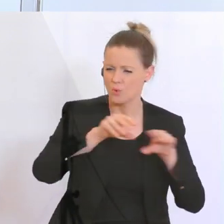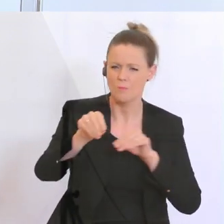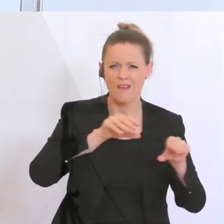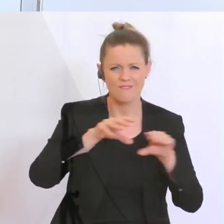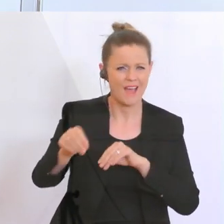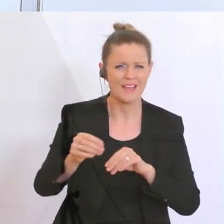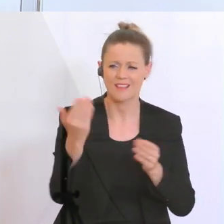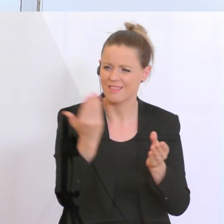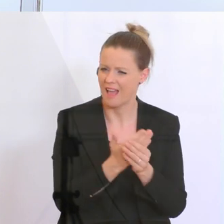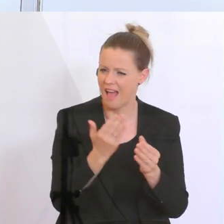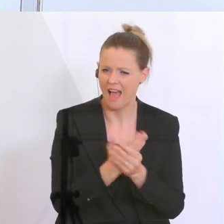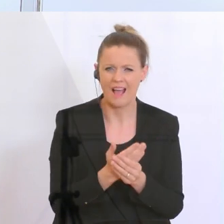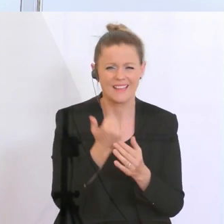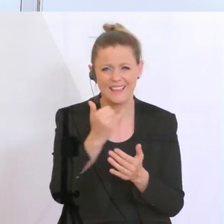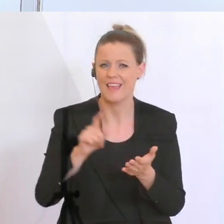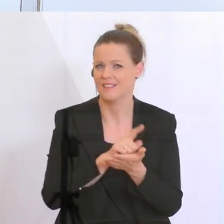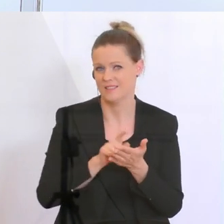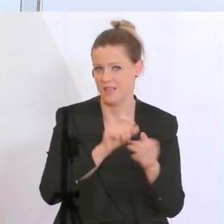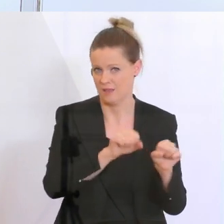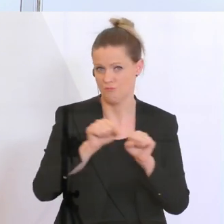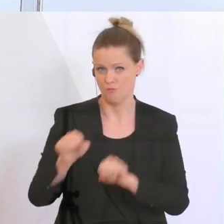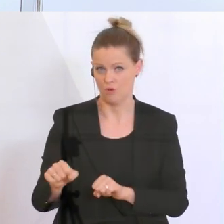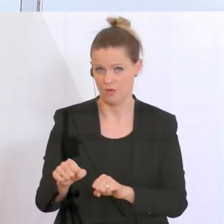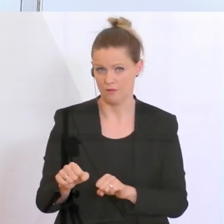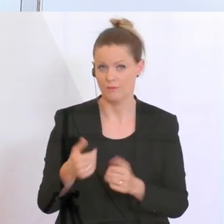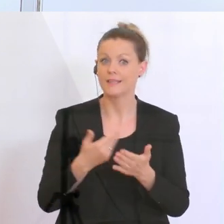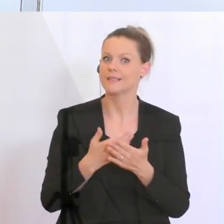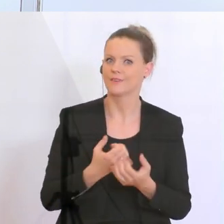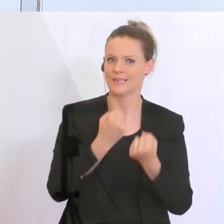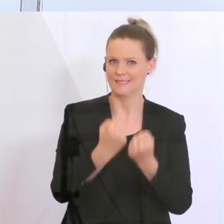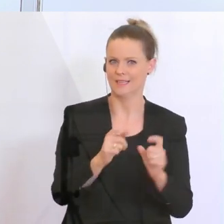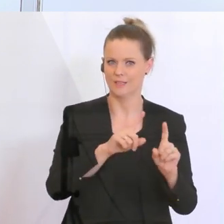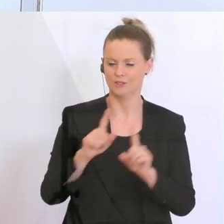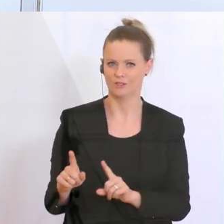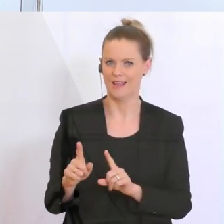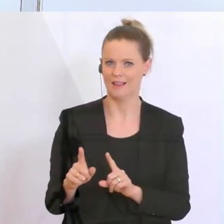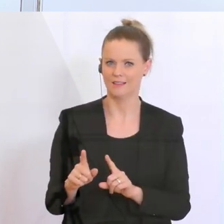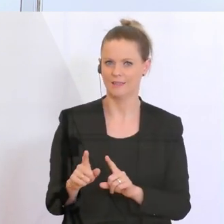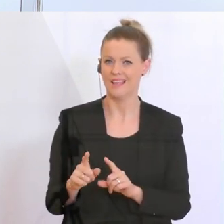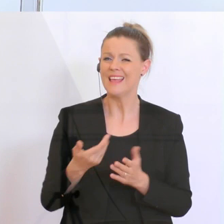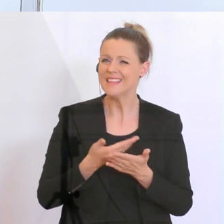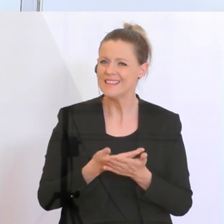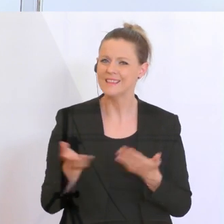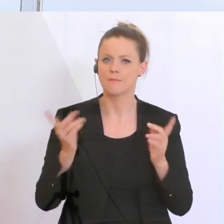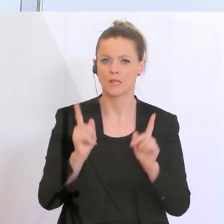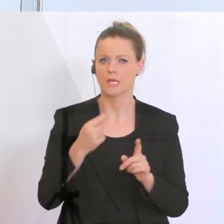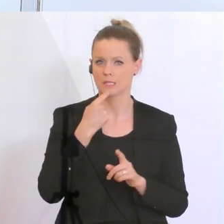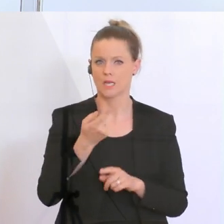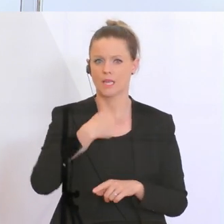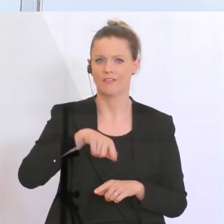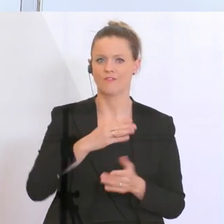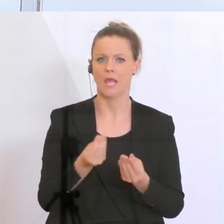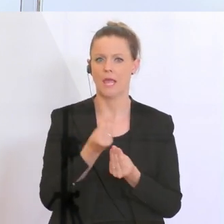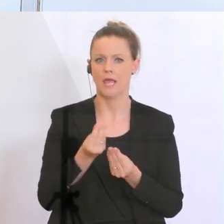einzelnen Akt zu jeder Zeit, wo sie wollen, einsehen. Damit ist sichergestellt, dass wirklich niemand behaupten kann, dass etwas zu verbergen wäre.